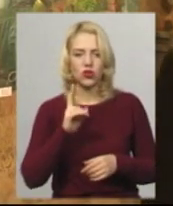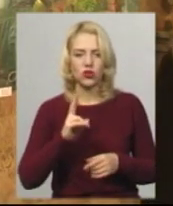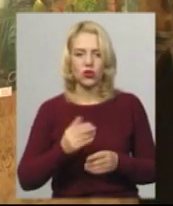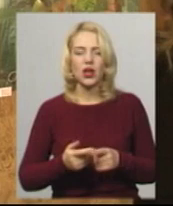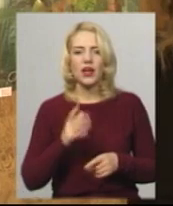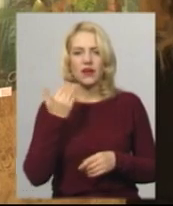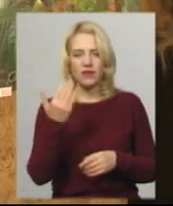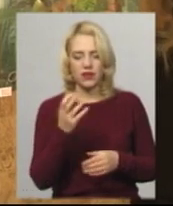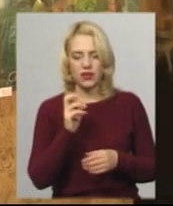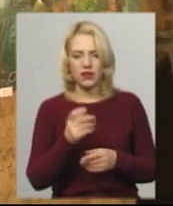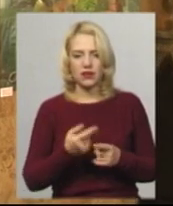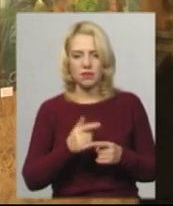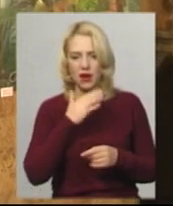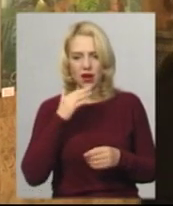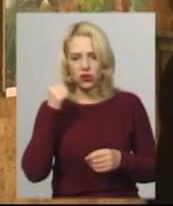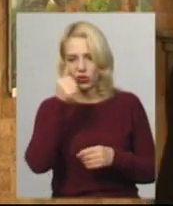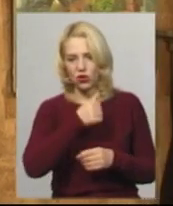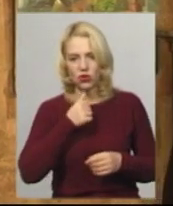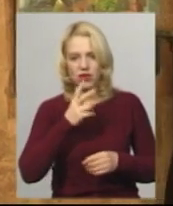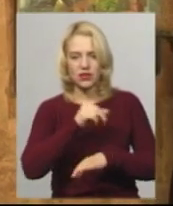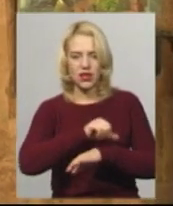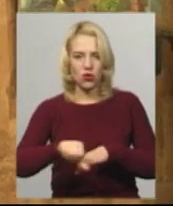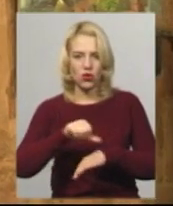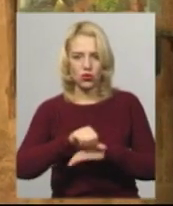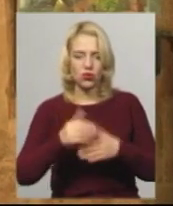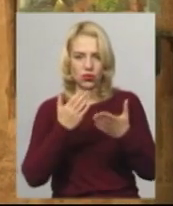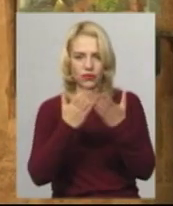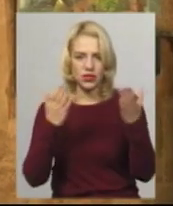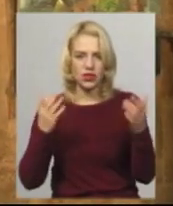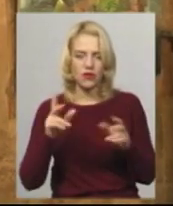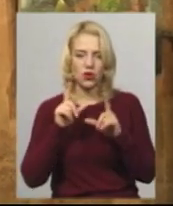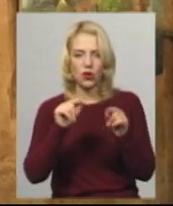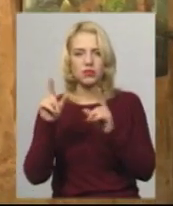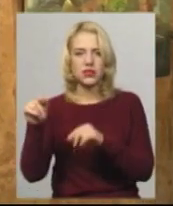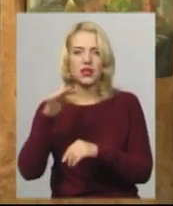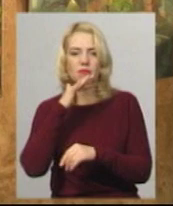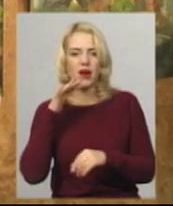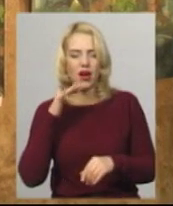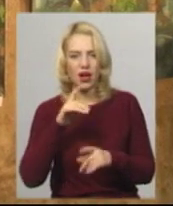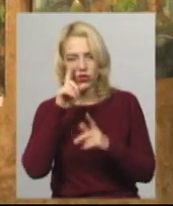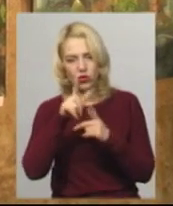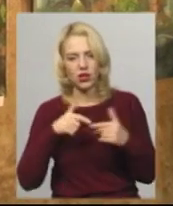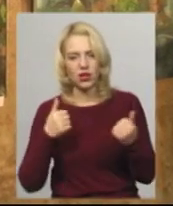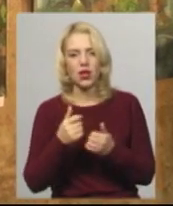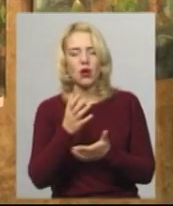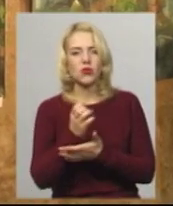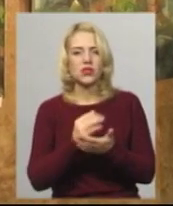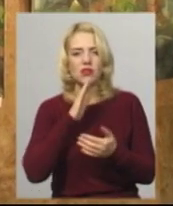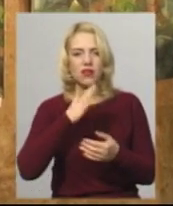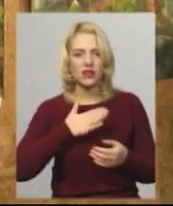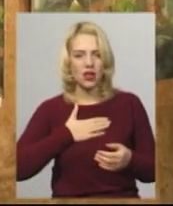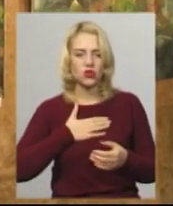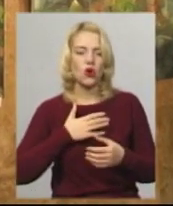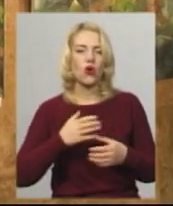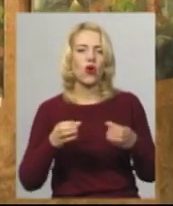батько мій, виставляються багато років поспіль за кордоном. Об'їздили багато країн, тому потенціал нашого колективу дуже високий. Я